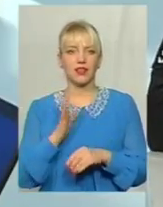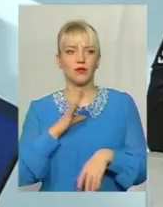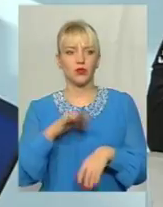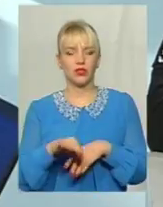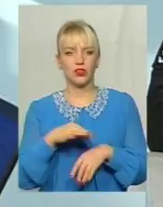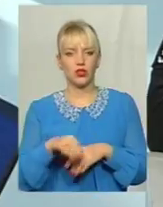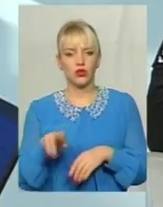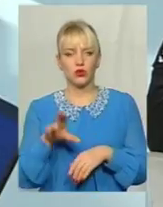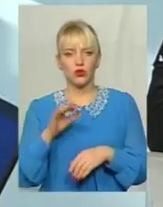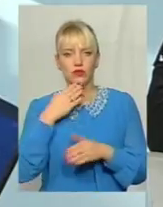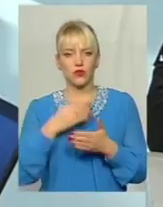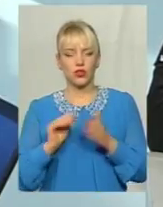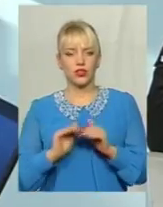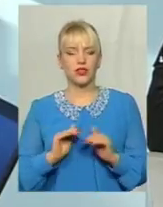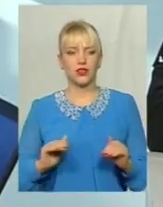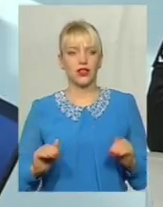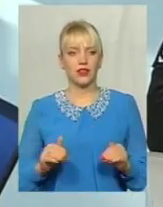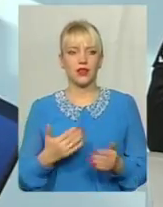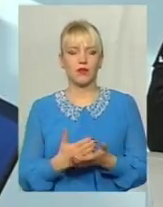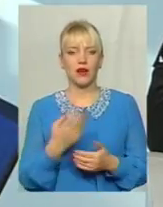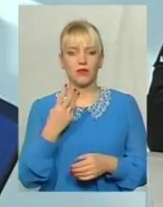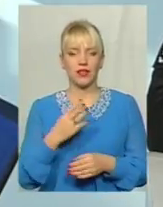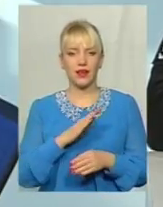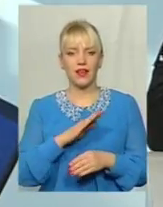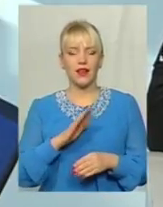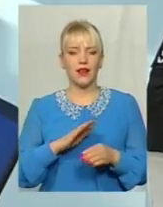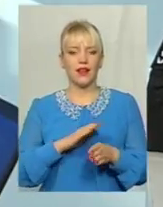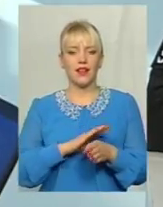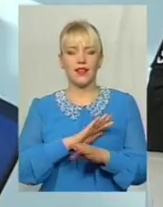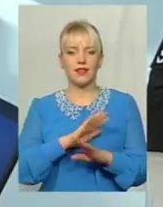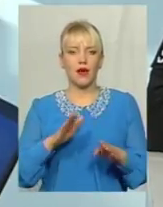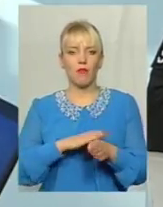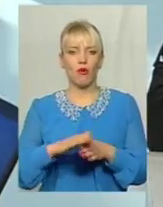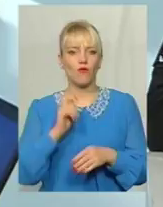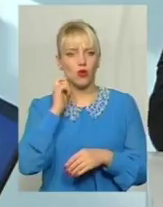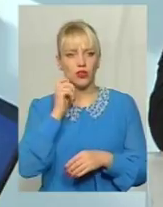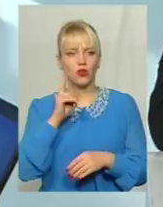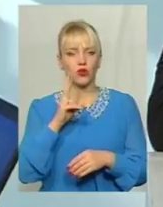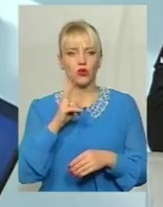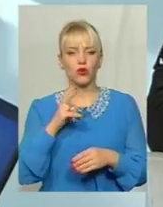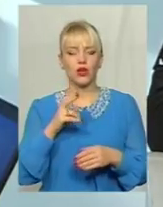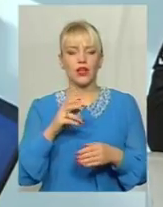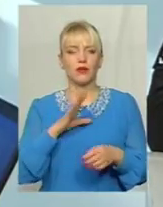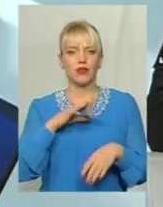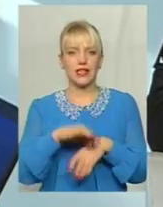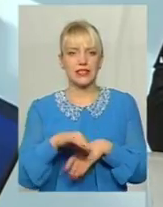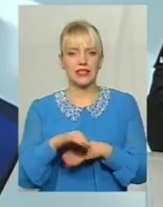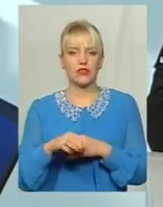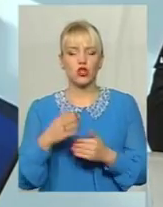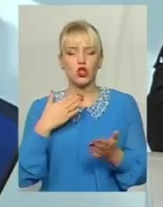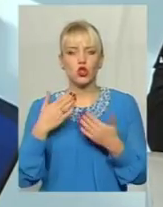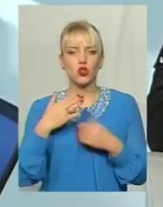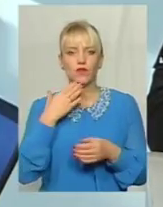насильство стосовно дітей І маємо три неповнолітні, які вчинили насильство стосовно своїх батьків